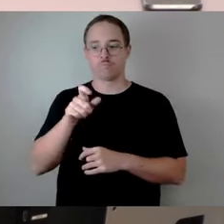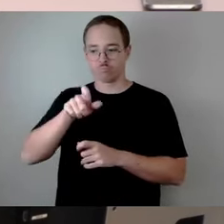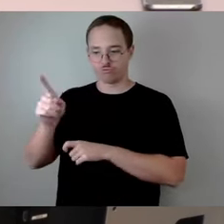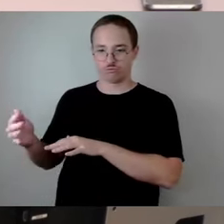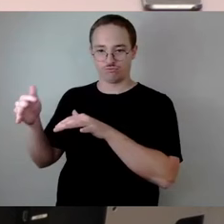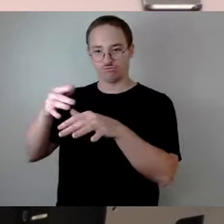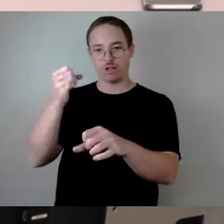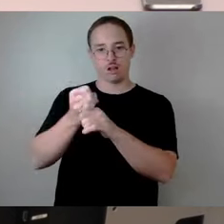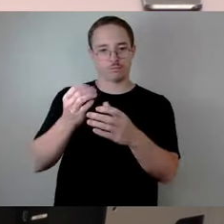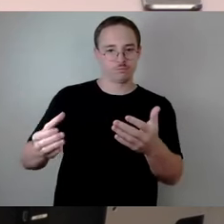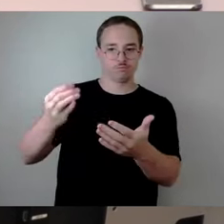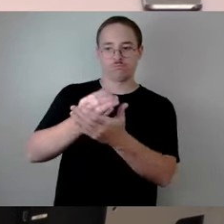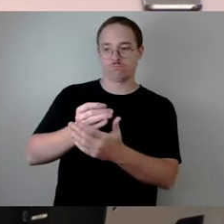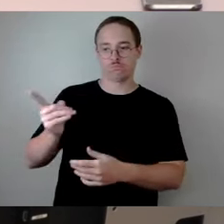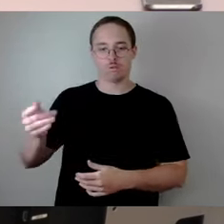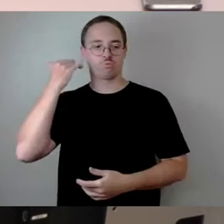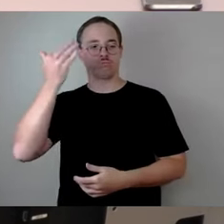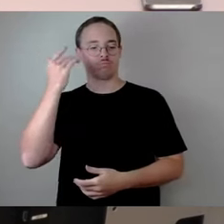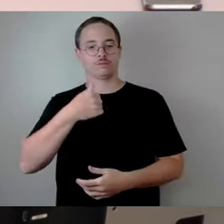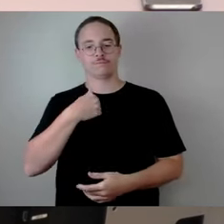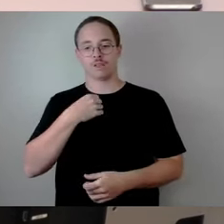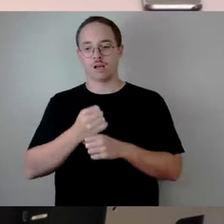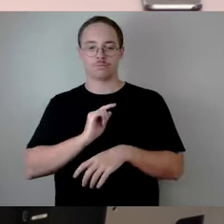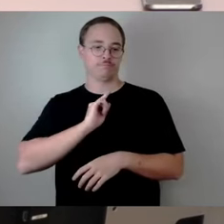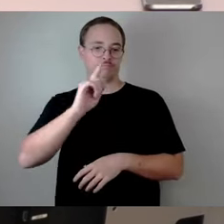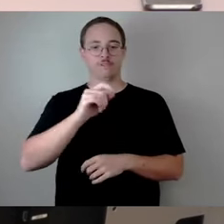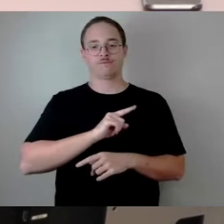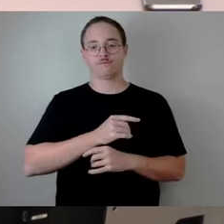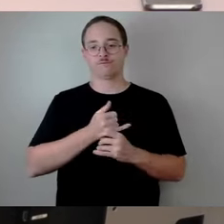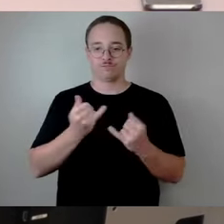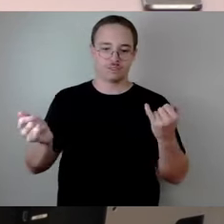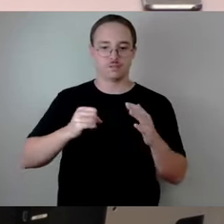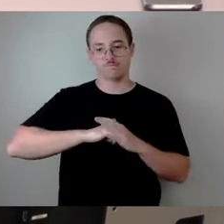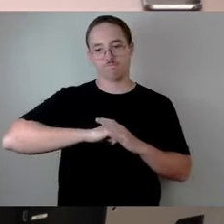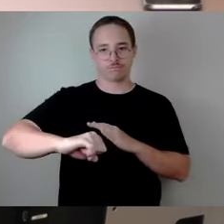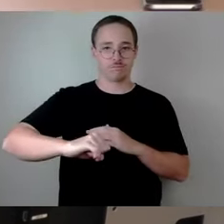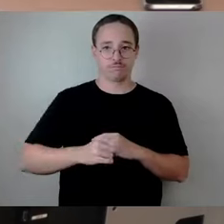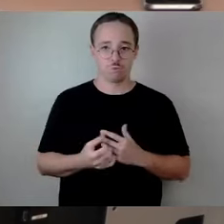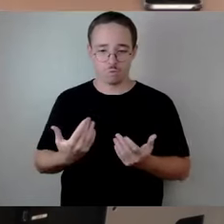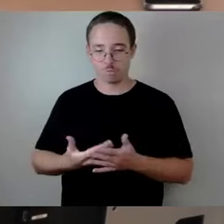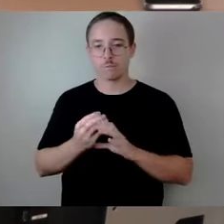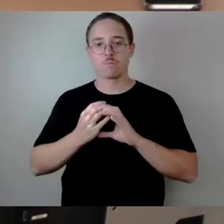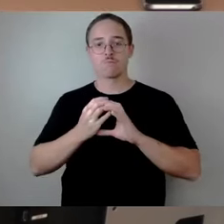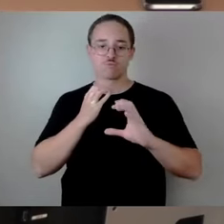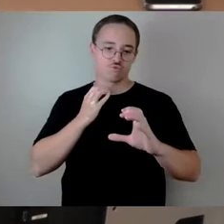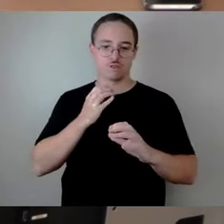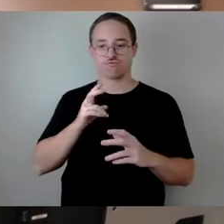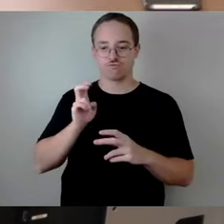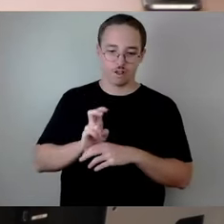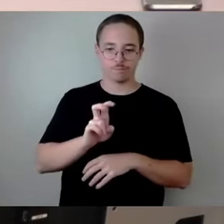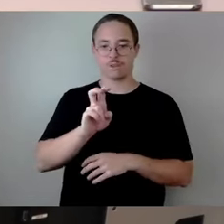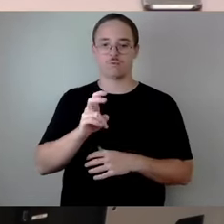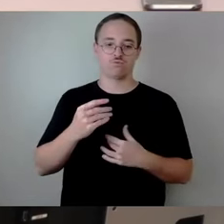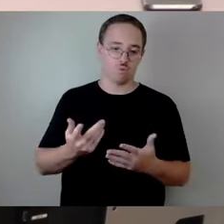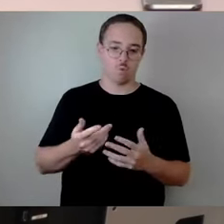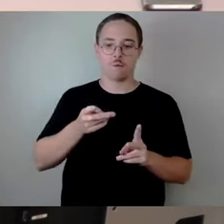wenn es dann eben eine Straßenbahn gibt, die schnell ist oder ein Bus, der direkt hinfährt, wenn die Bahnen in dichten Takt fahren oder der